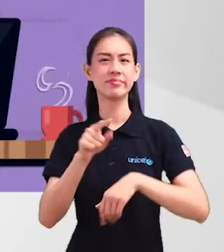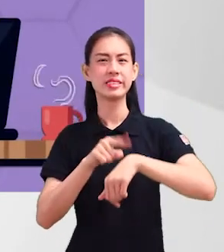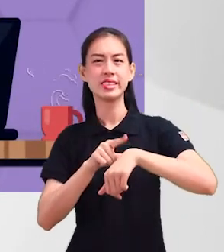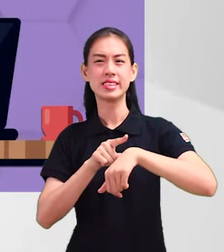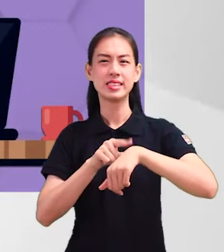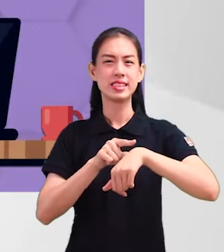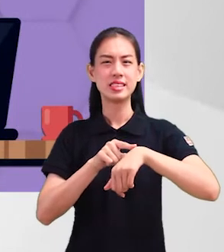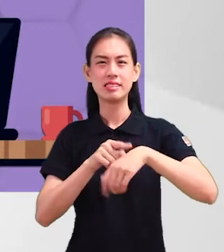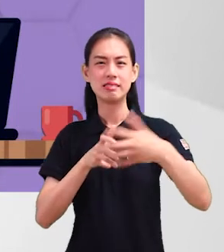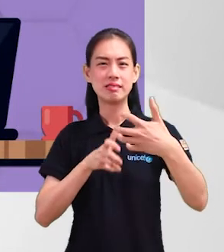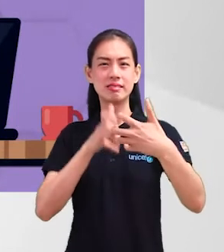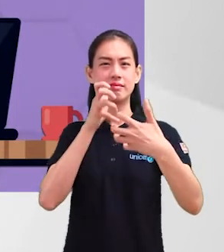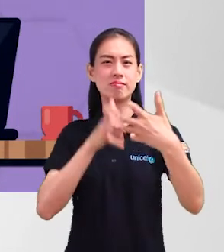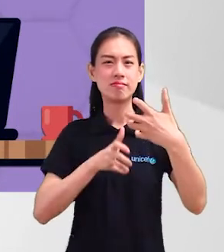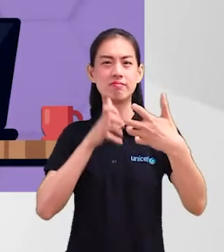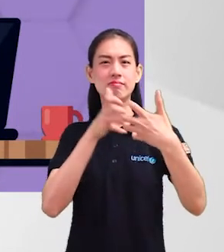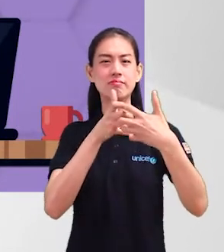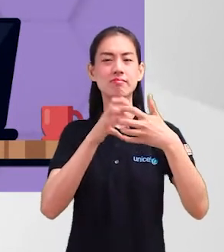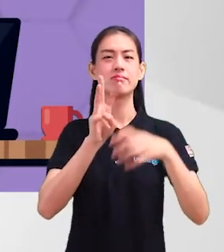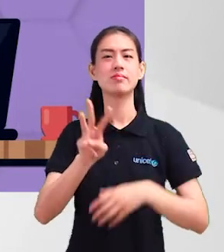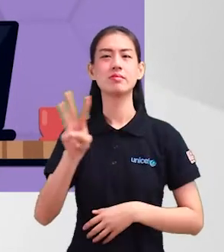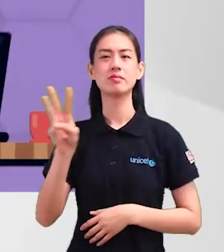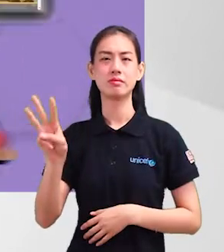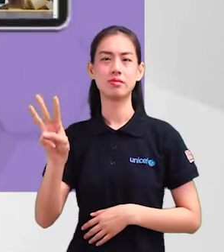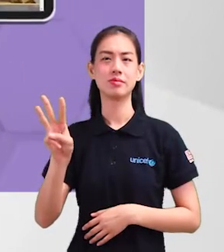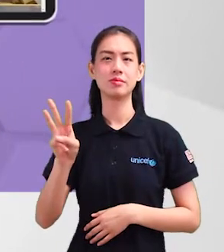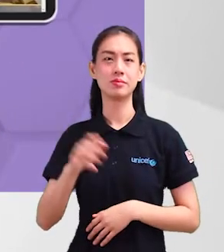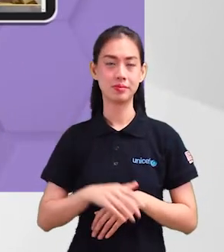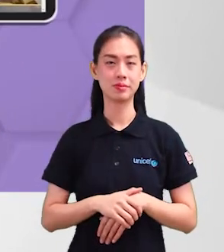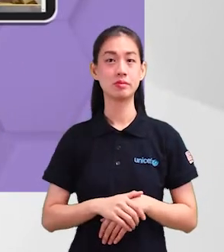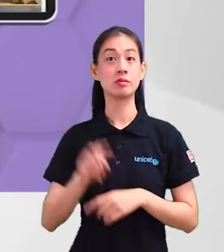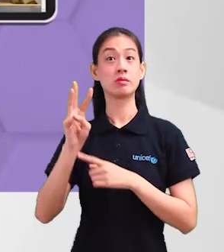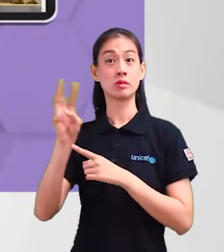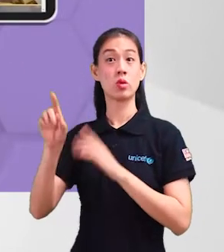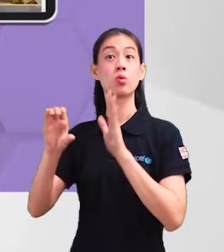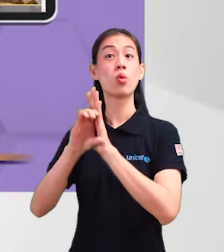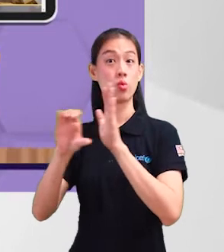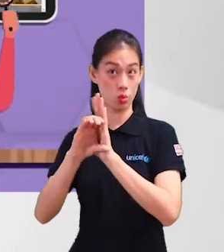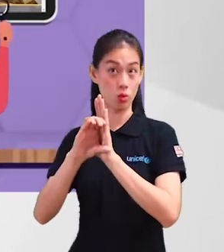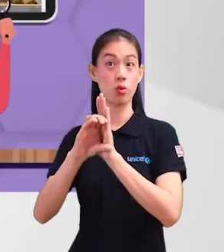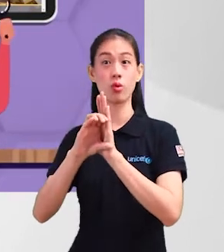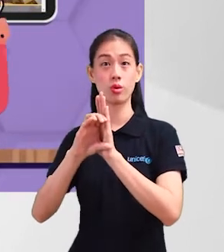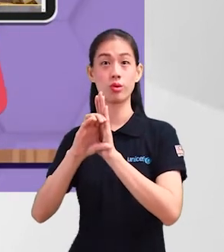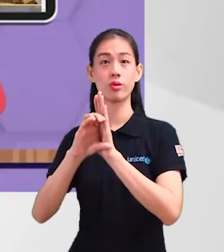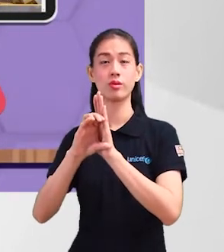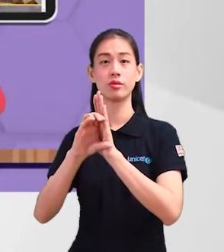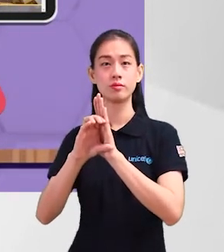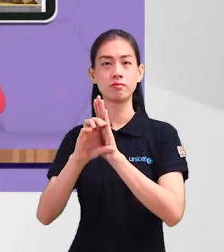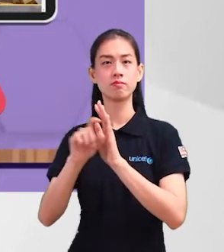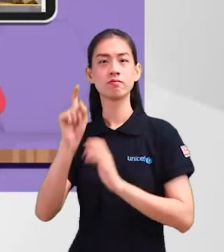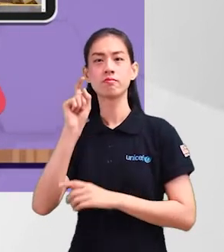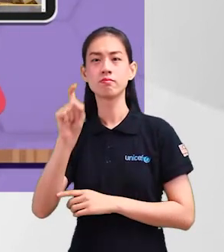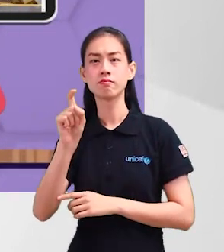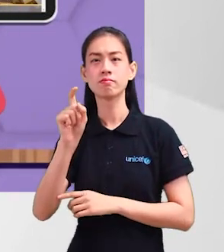masa meneka cara untuk berinteraksi dengan laman web tersebut. Ambil laman web ini sebagai contoh. Kita dapat menggunakan